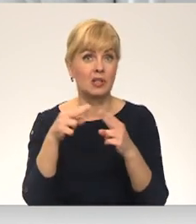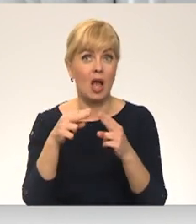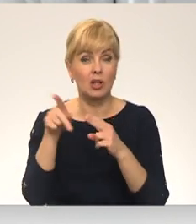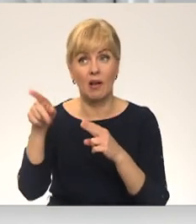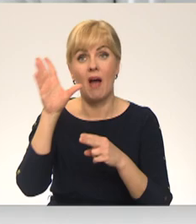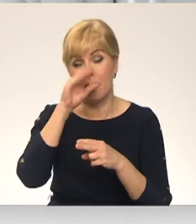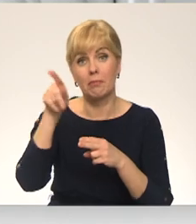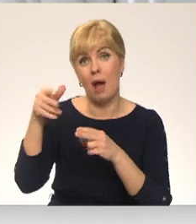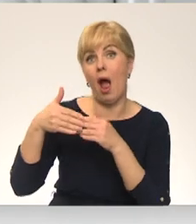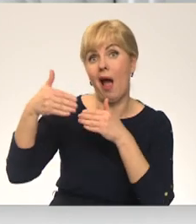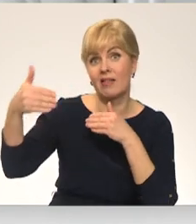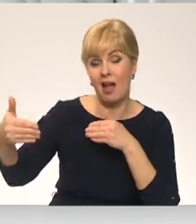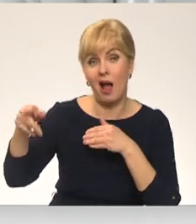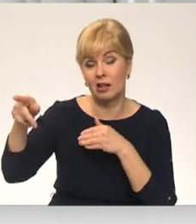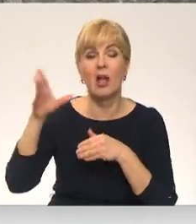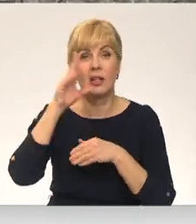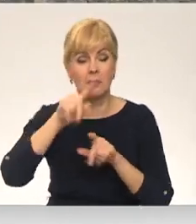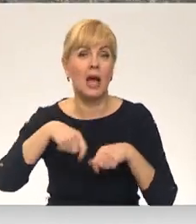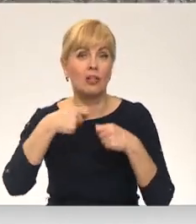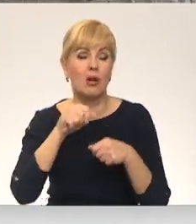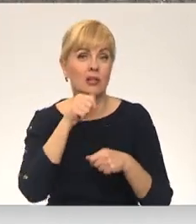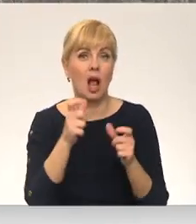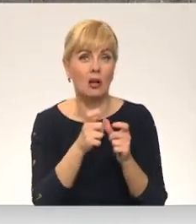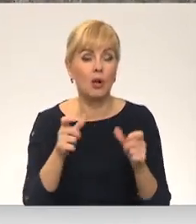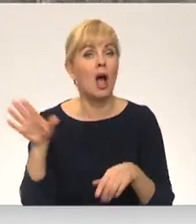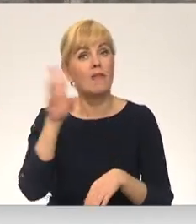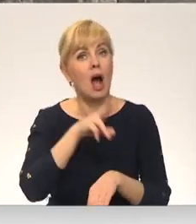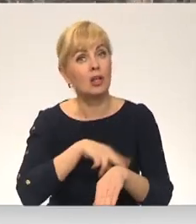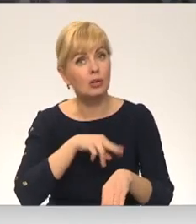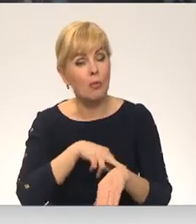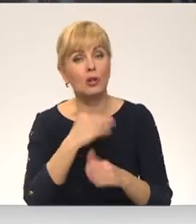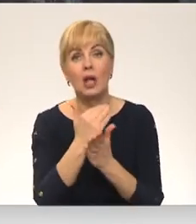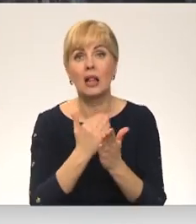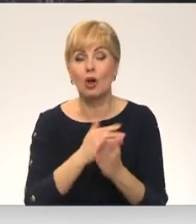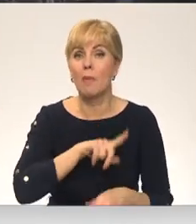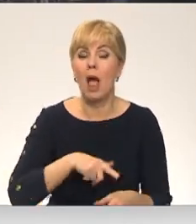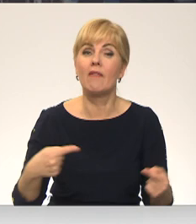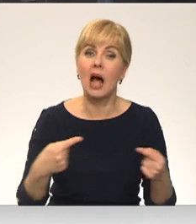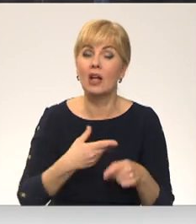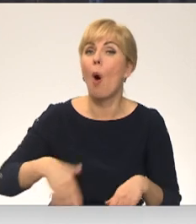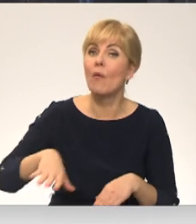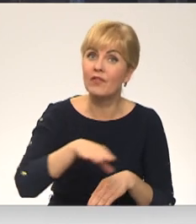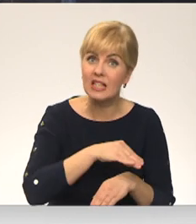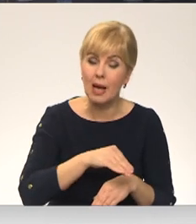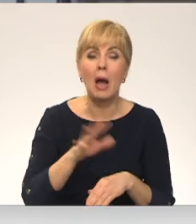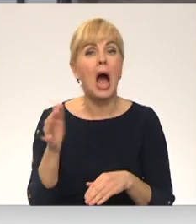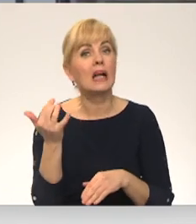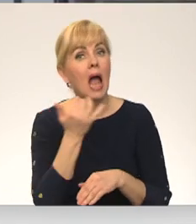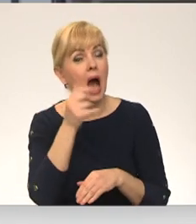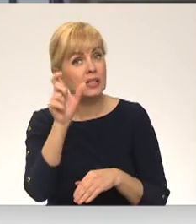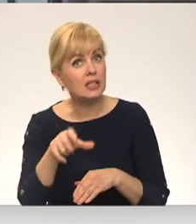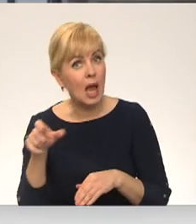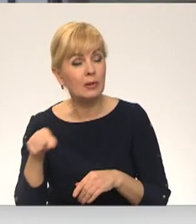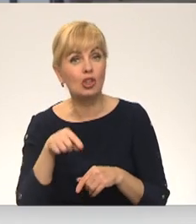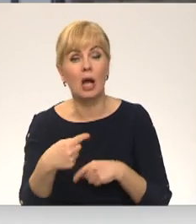atālināt, viņi ir spējīgi izsniegt zaļo kartu. Valsts policija atzīmē, ka likumi Latvijā attiec uz visiem, arī ārvalstniekiem. Taču